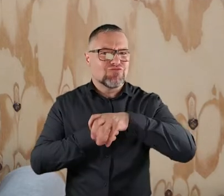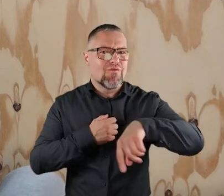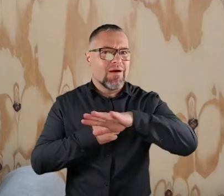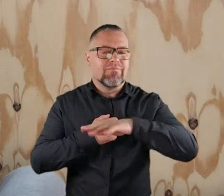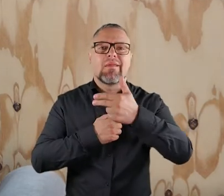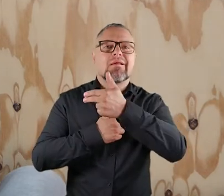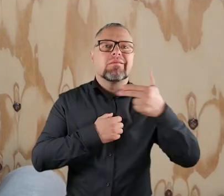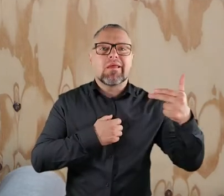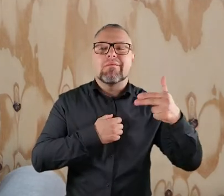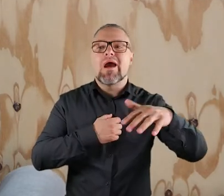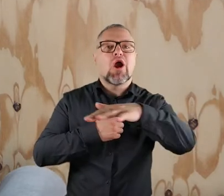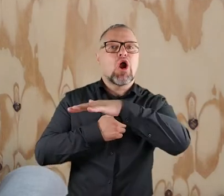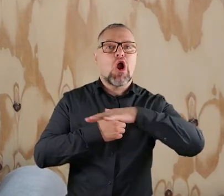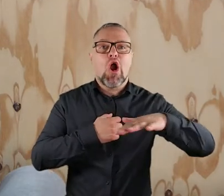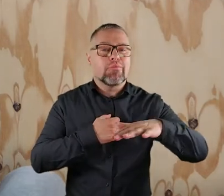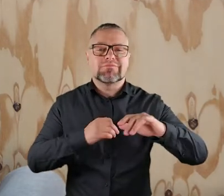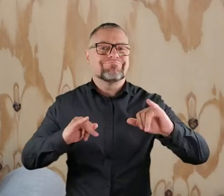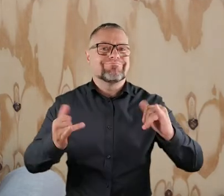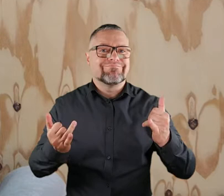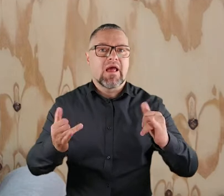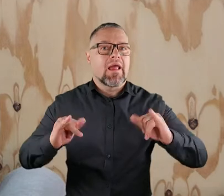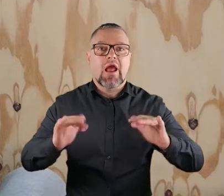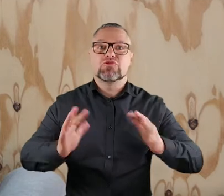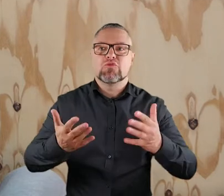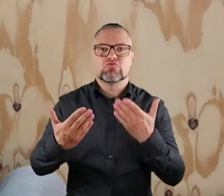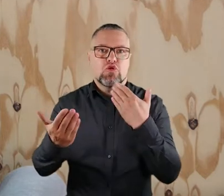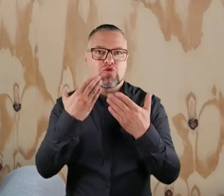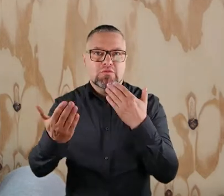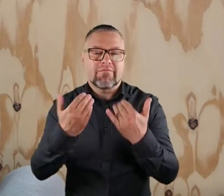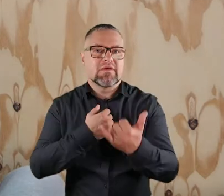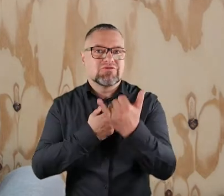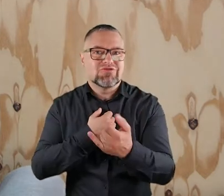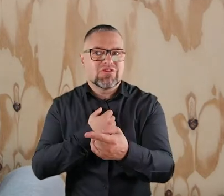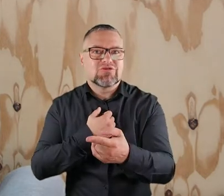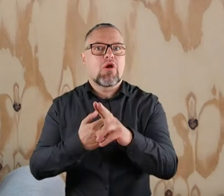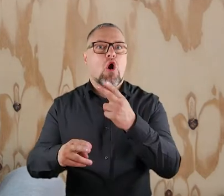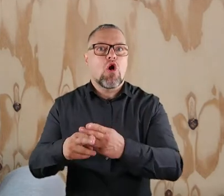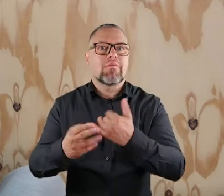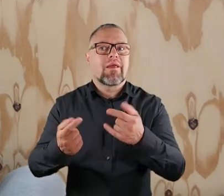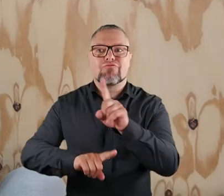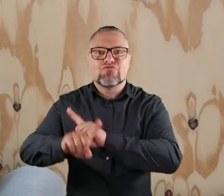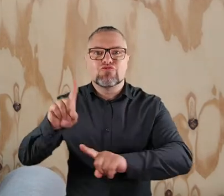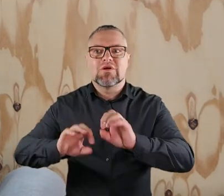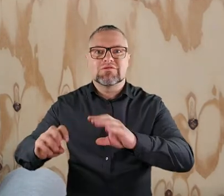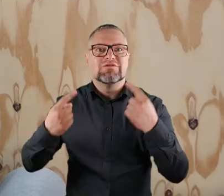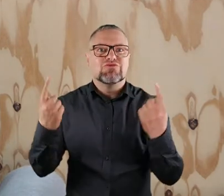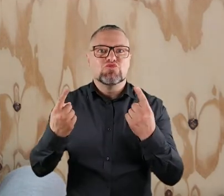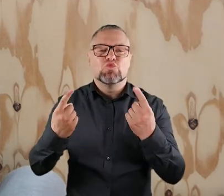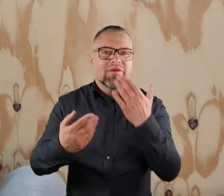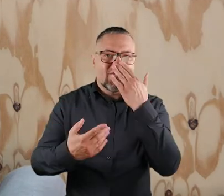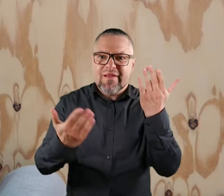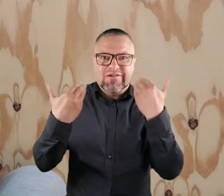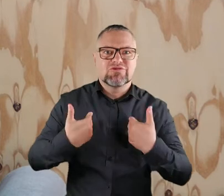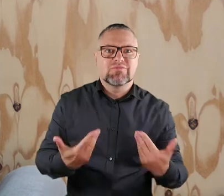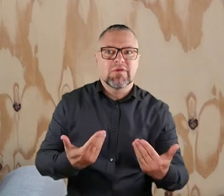takie tematy, takie obszary jak w jaki sposób rozmawiać z dzieckiem o chorobie, w jaki sposób tłumaczyć Wam w ogóle tę sytuację